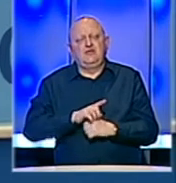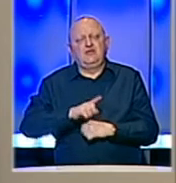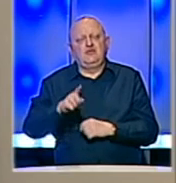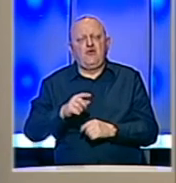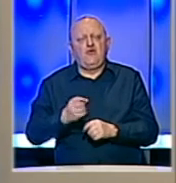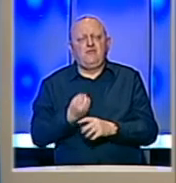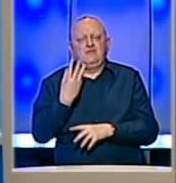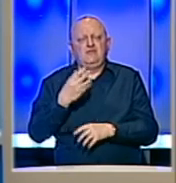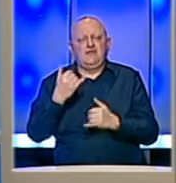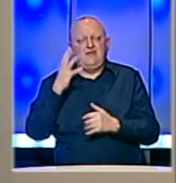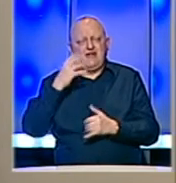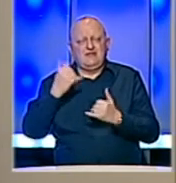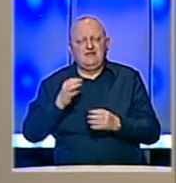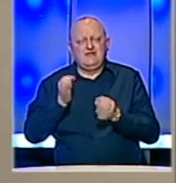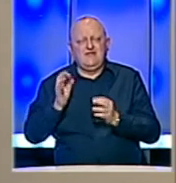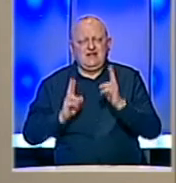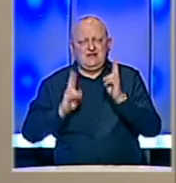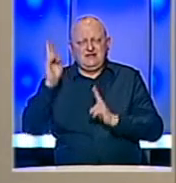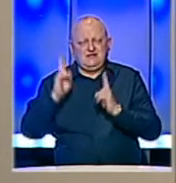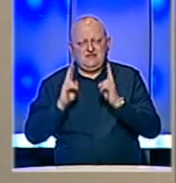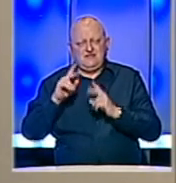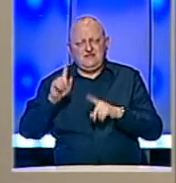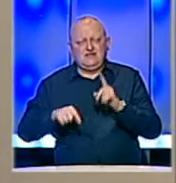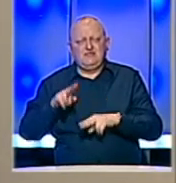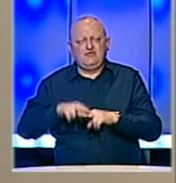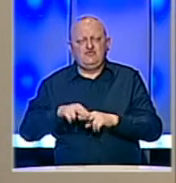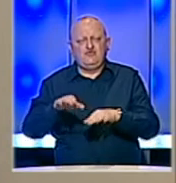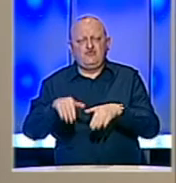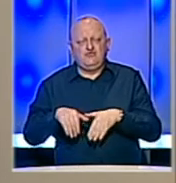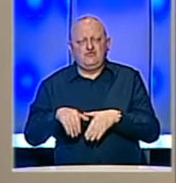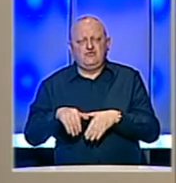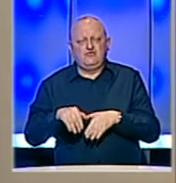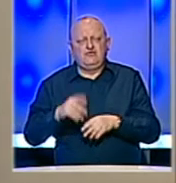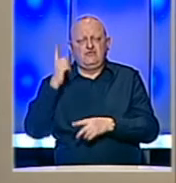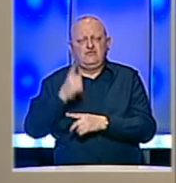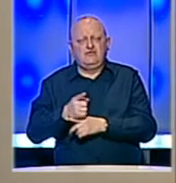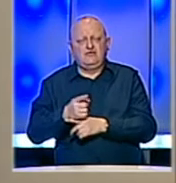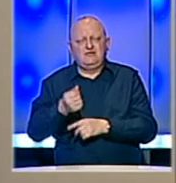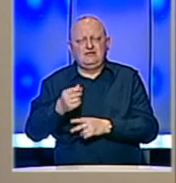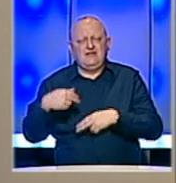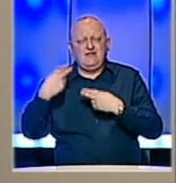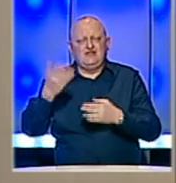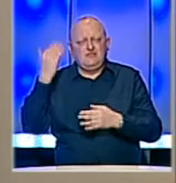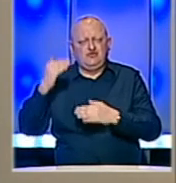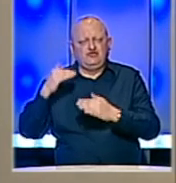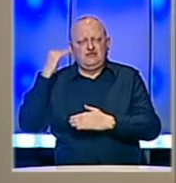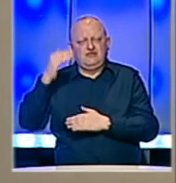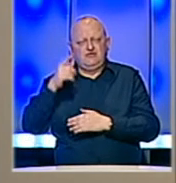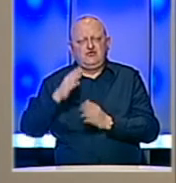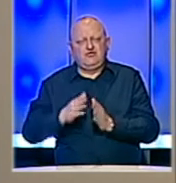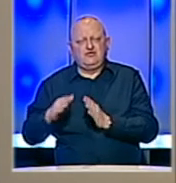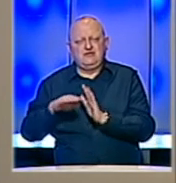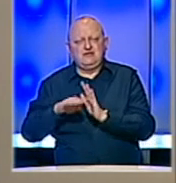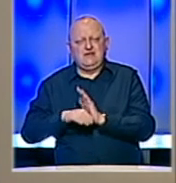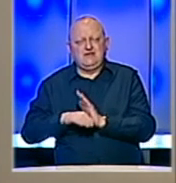do privrede. Vlada je na današnjoj vadnarednoj sjednici, između ostalog, usvojila i uredbu o vraćanju cijena na prethodni nivo, a sve u skladu sa